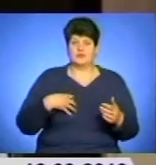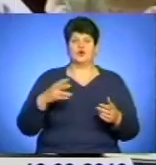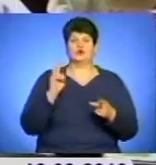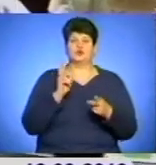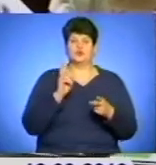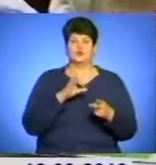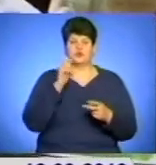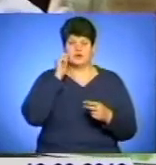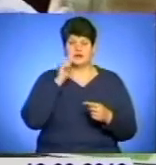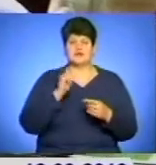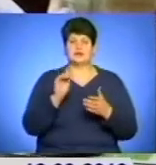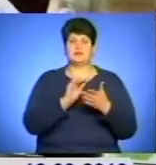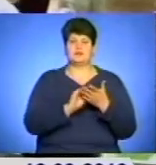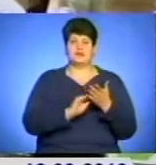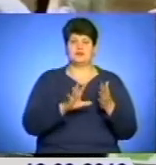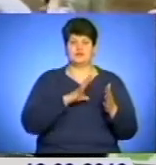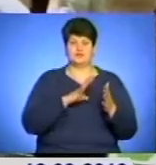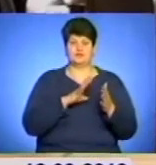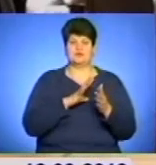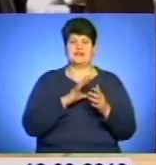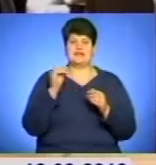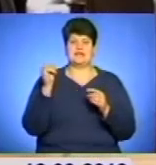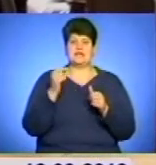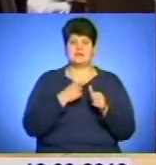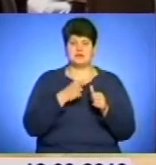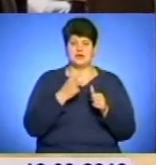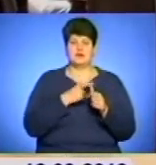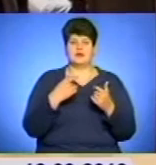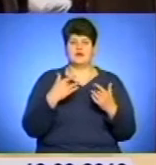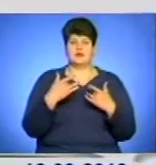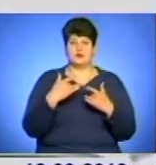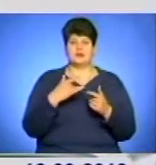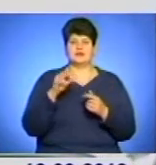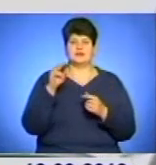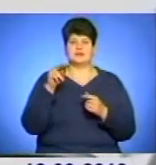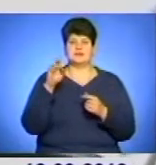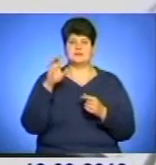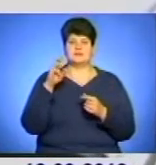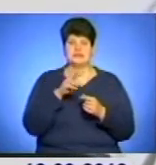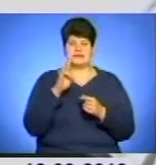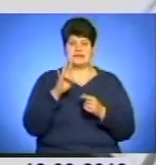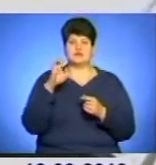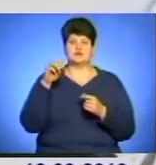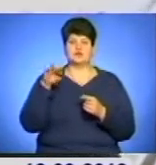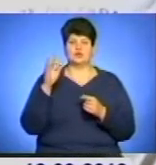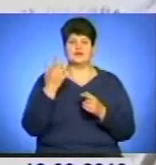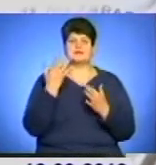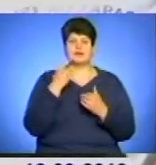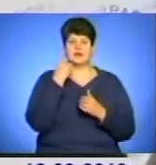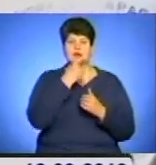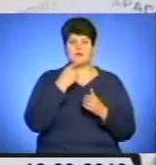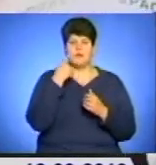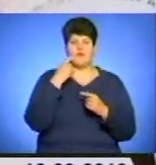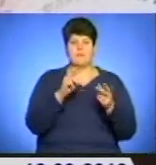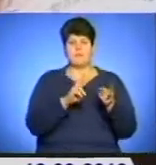письменників взяв собі псевдонім – ім'я героя Шевченкової п'єси Назар Стодоля. Або наскільки мов перекладено вірш за